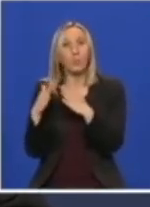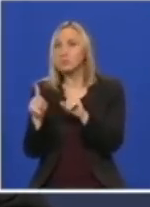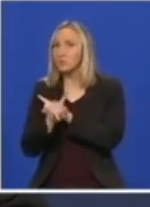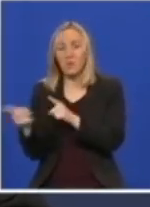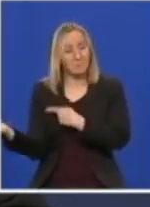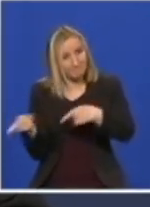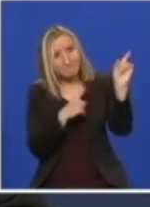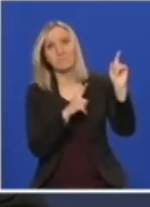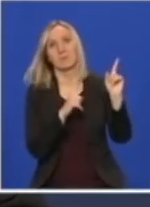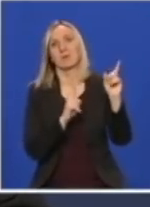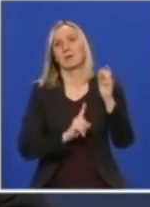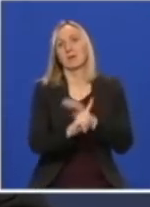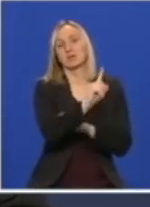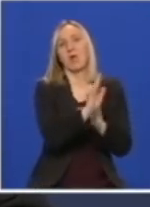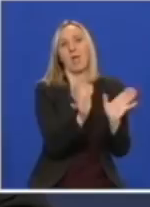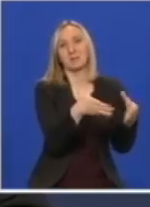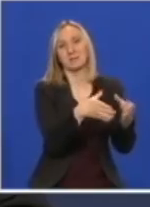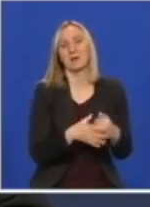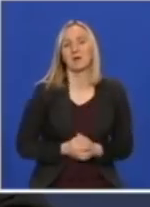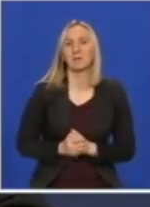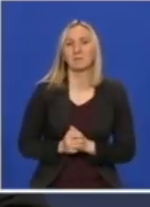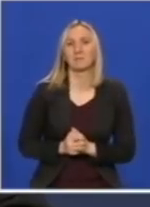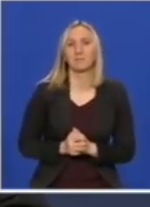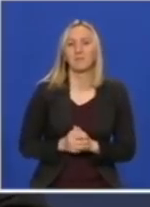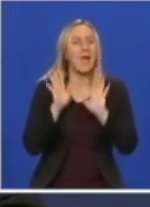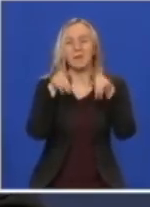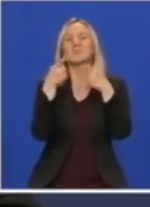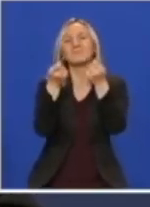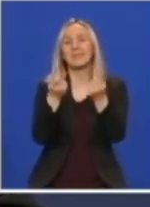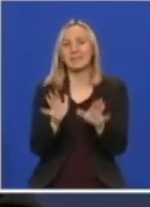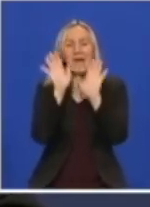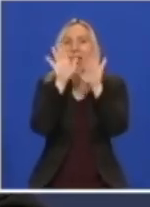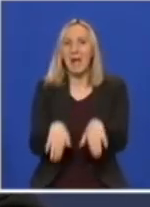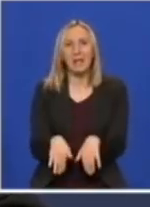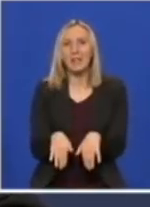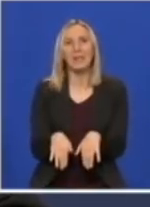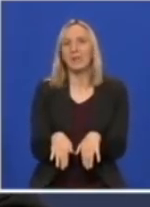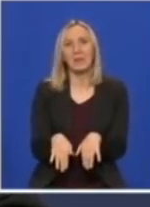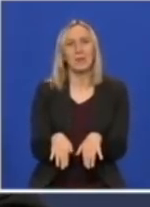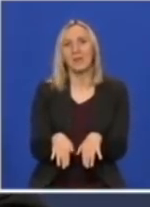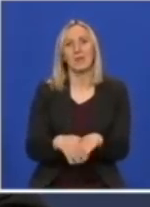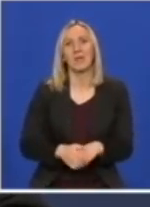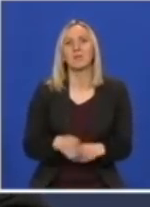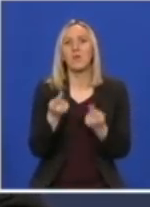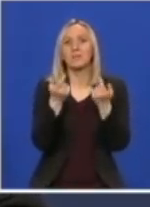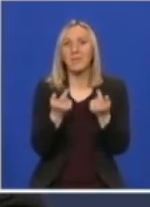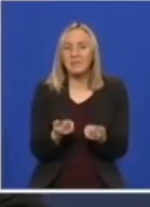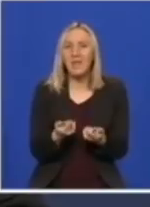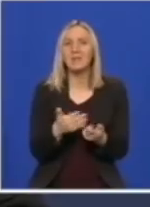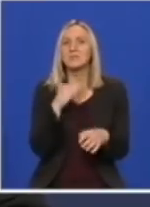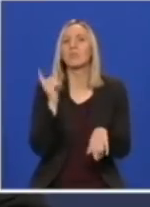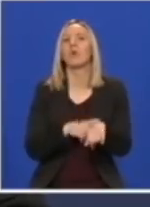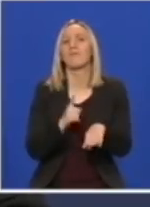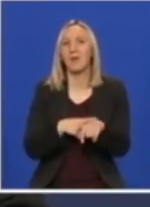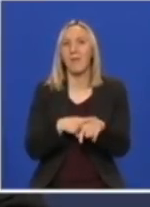uzeti u razmatranje. Ali da ne govorimo o detaljima, jer će detalji zaista oduzeti puno vremena nama